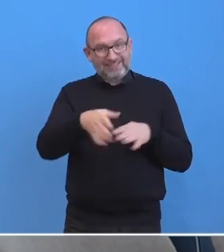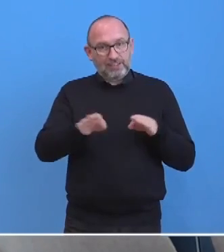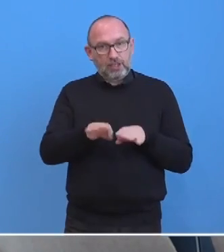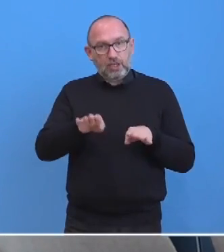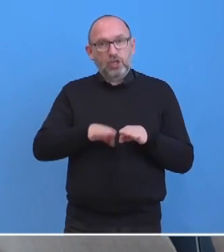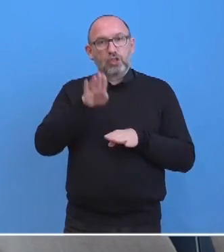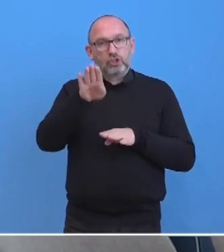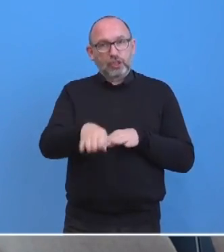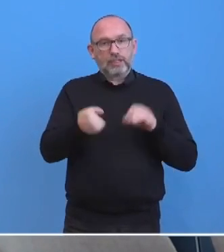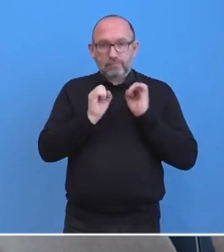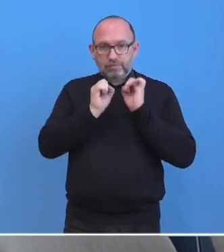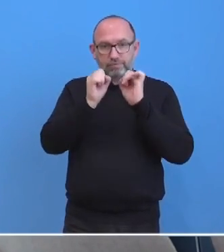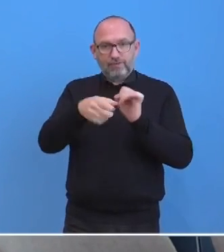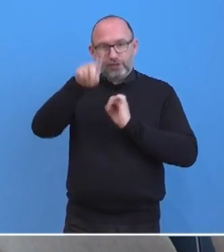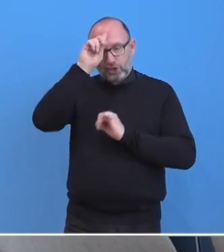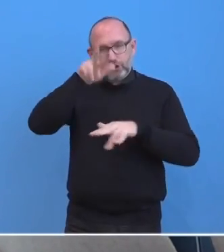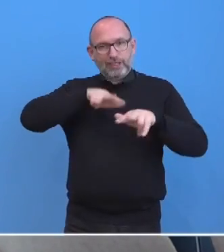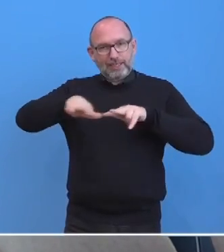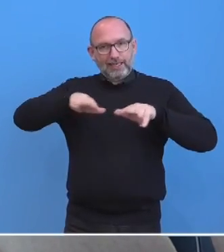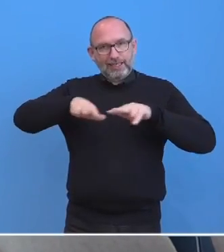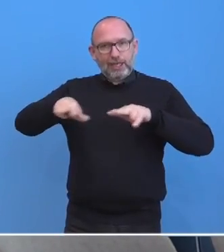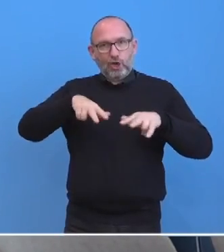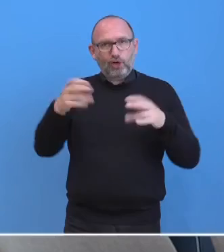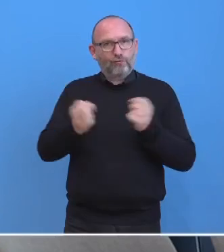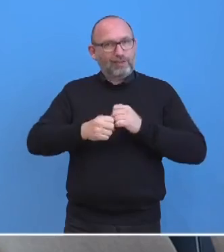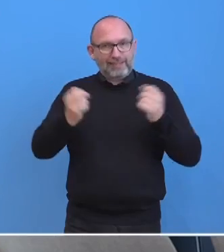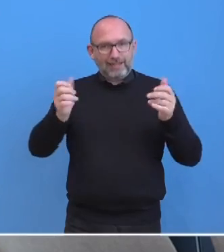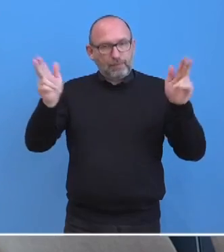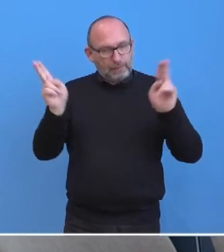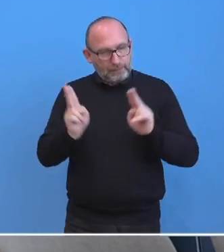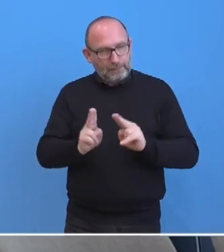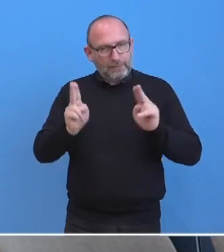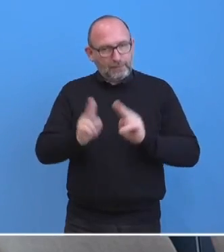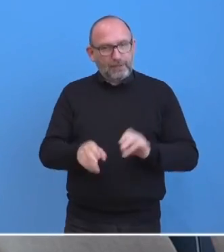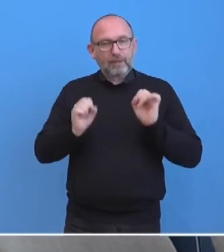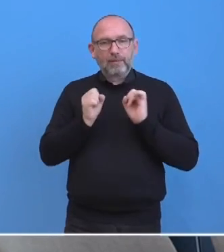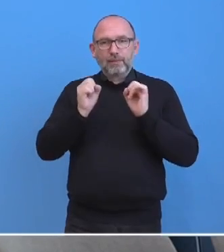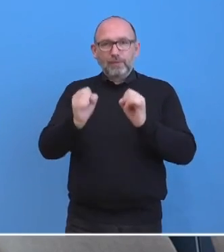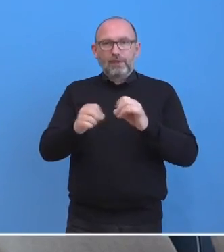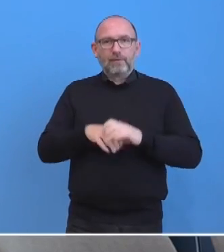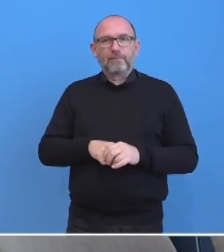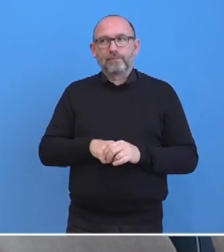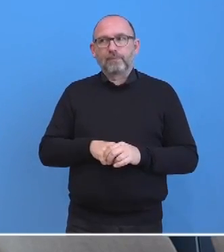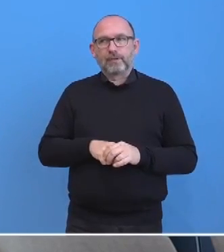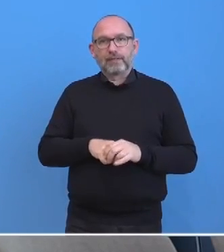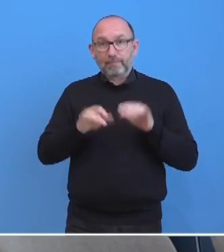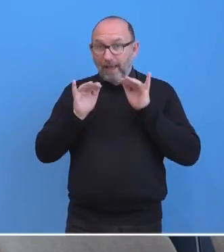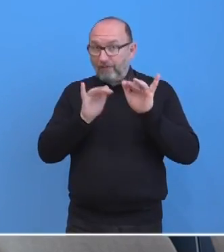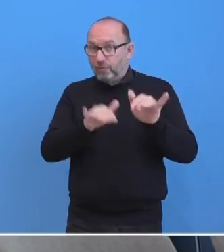Bemühungen der deutschen Regierung, Deeskalation und Entspannung im Mittelmeer zu erreichen, beeinflusst hat.